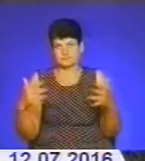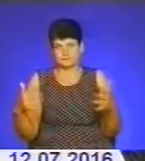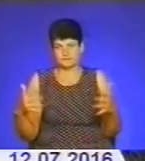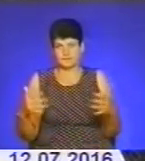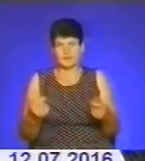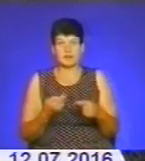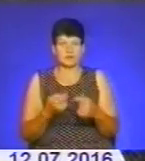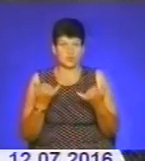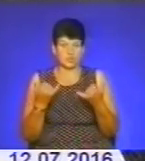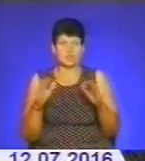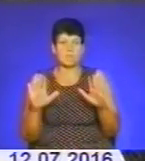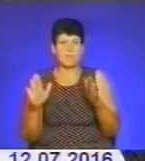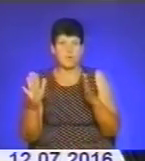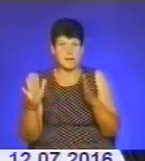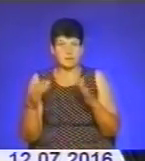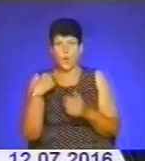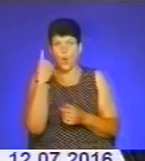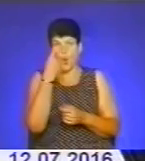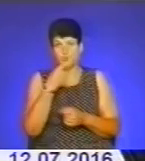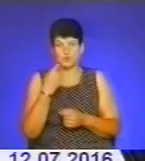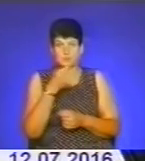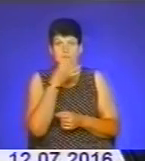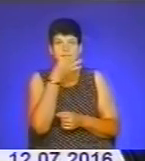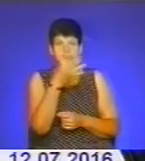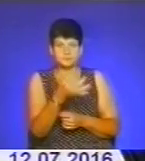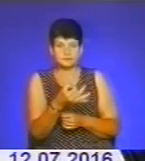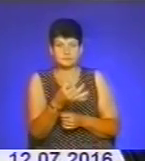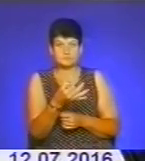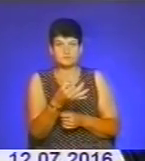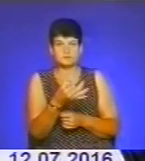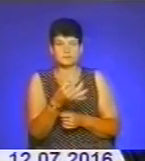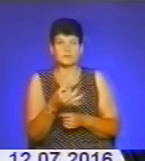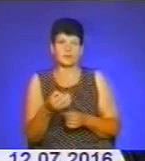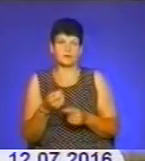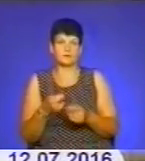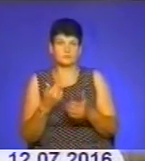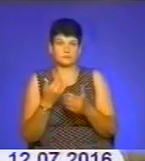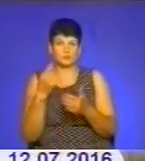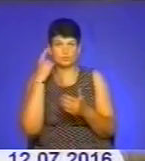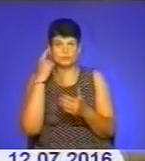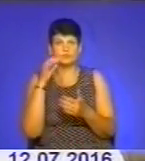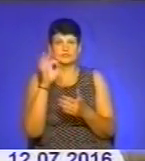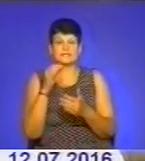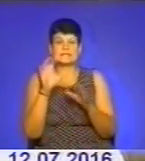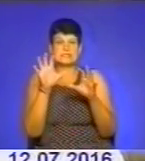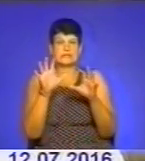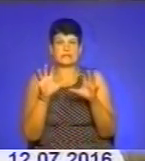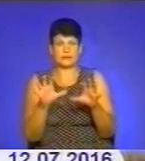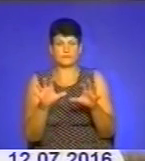даний момент особі повідомлено про підозру за вчинення злочинів за статтями